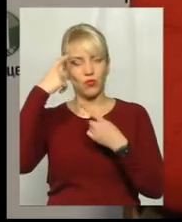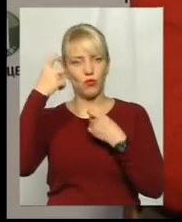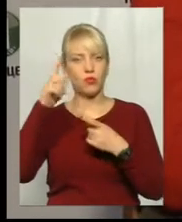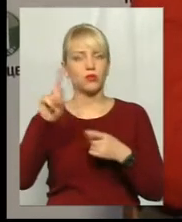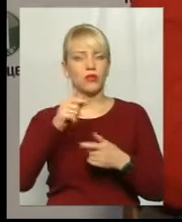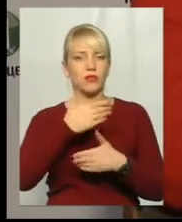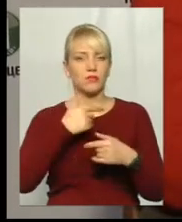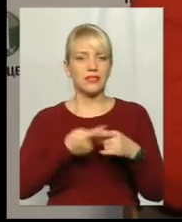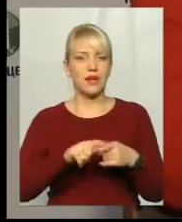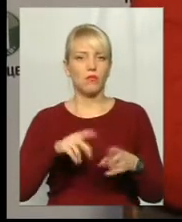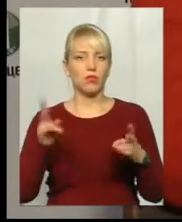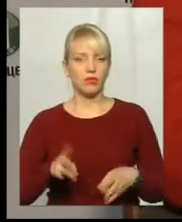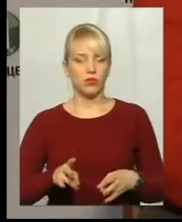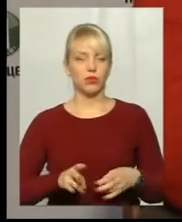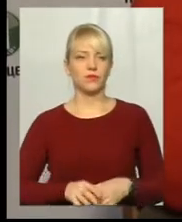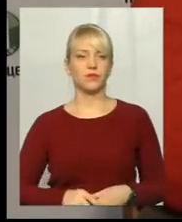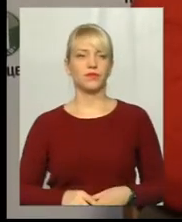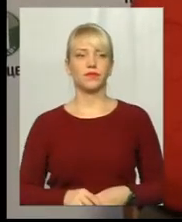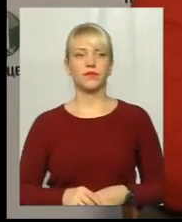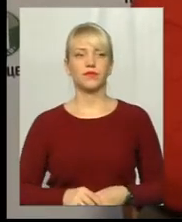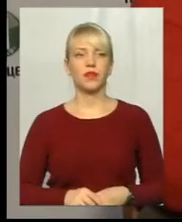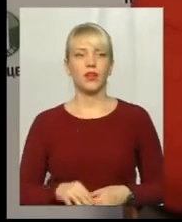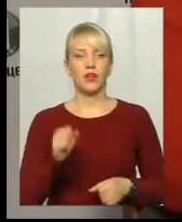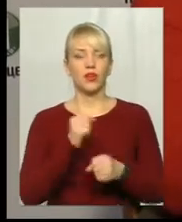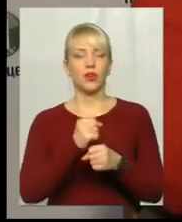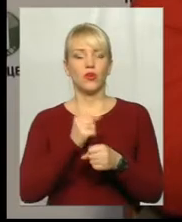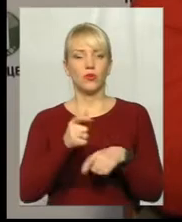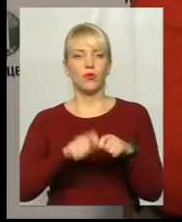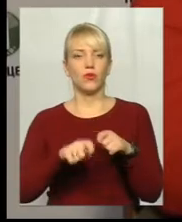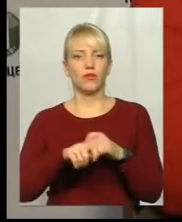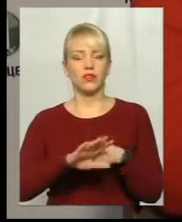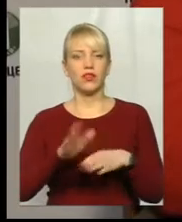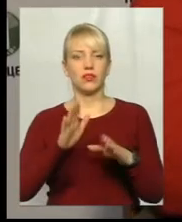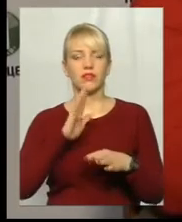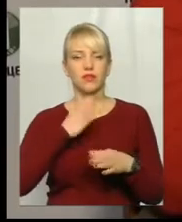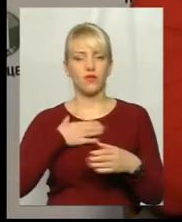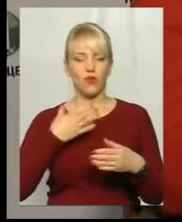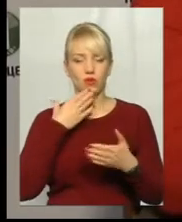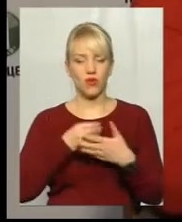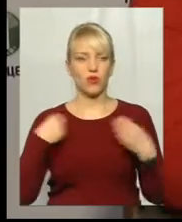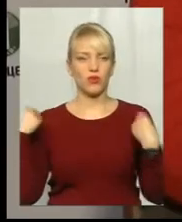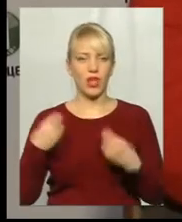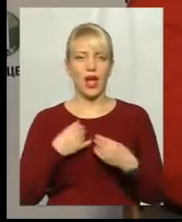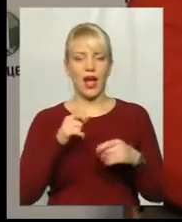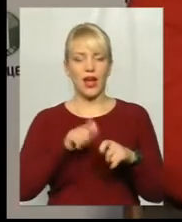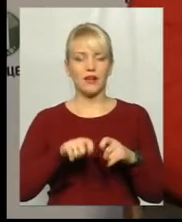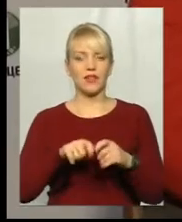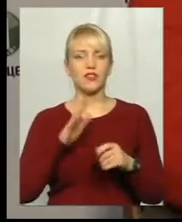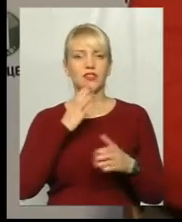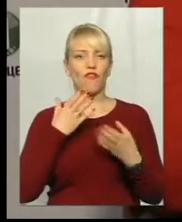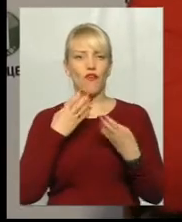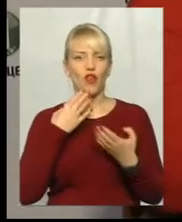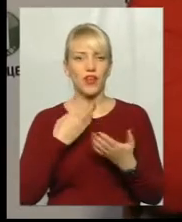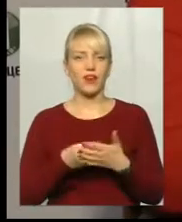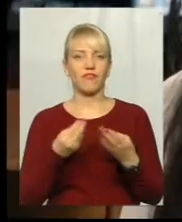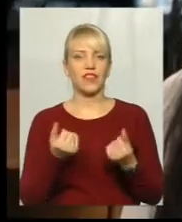правильно. І робимо ревізію не тільки свого гардеробу, а ревізію своїх фінансів. Скільки ми можемо на цю